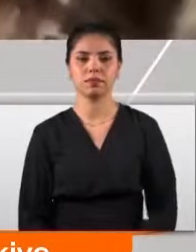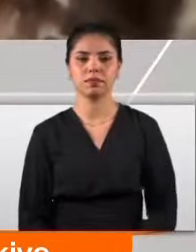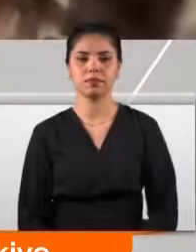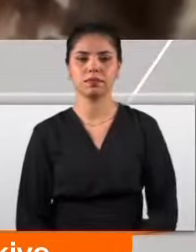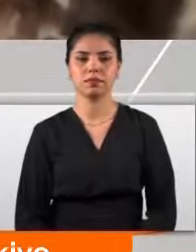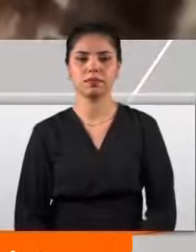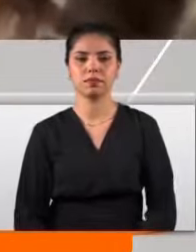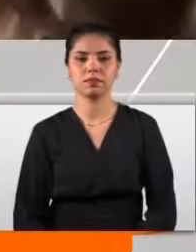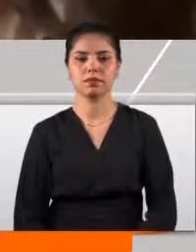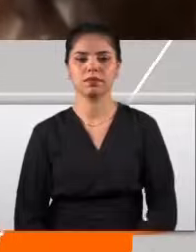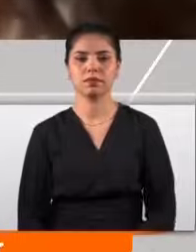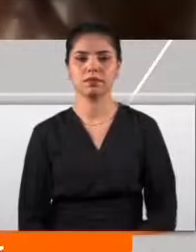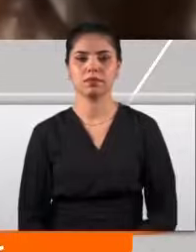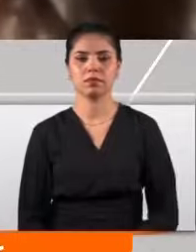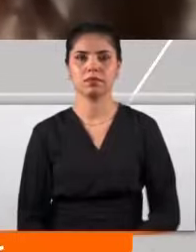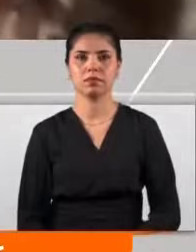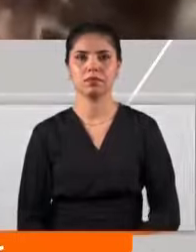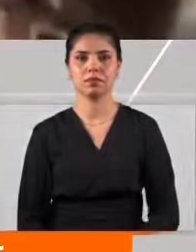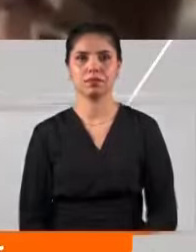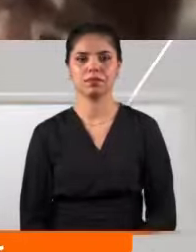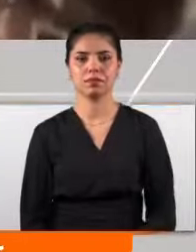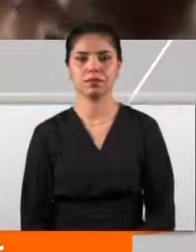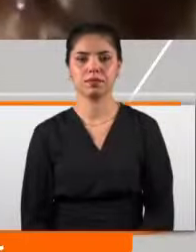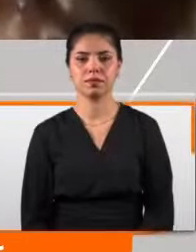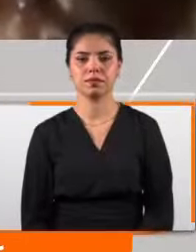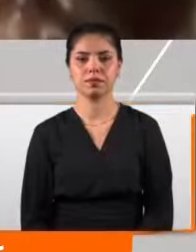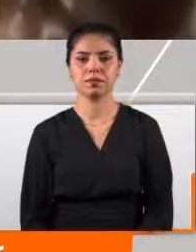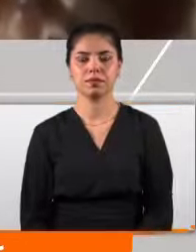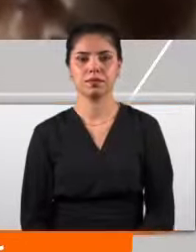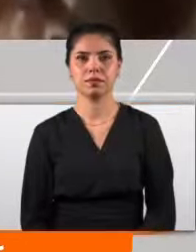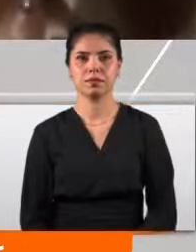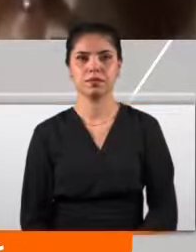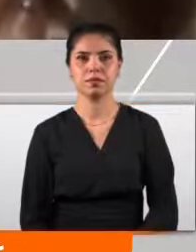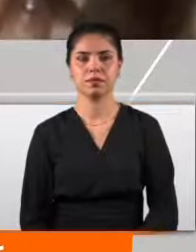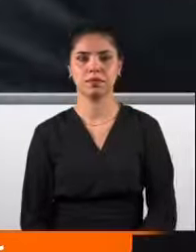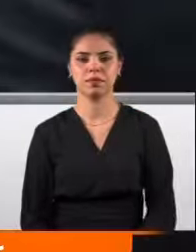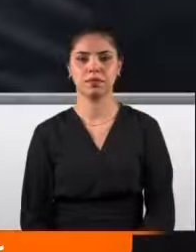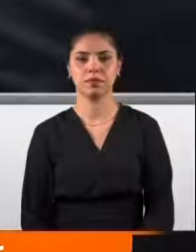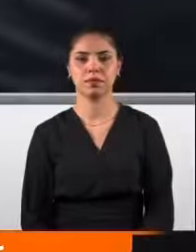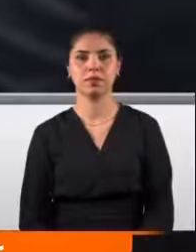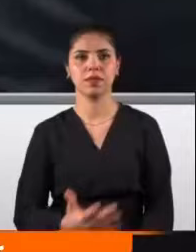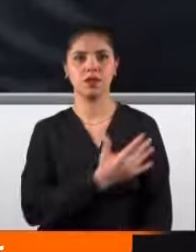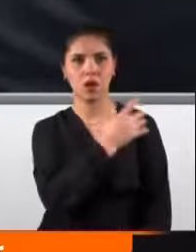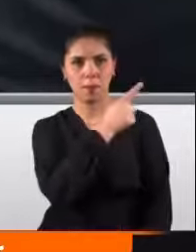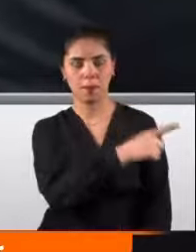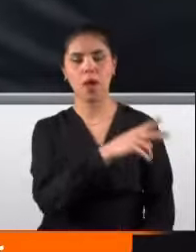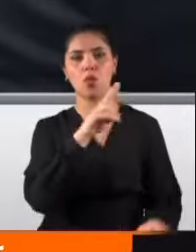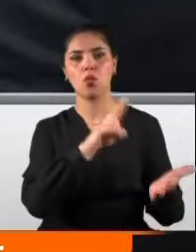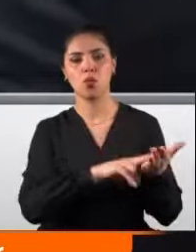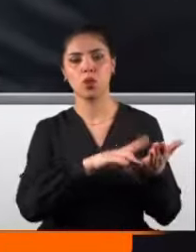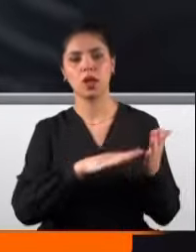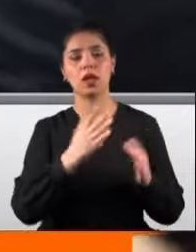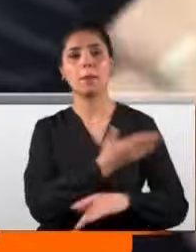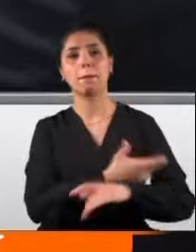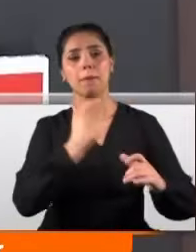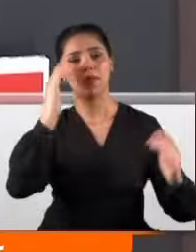kısmen daha çekincelilerse onların takdiridir. Biz ittifak yaptığımız yerde ittifak yaptık. CHP'liler her ne kadar kent